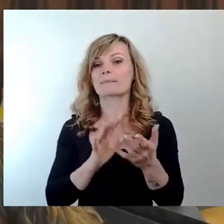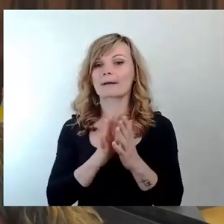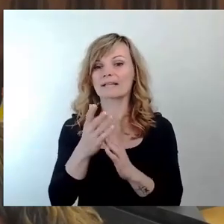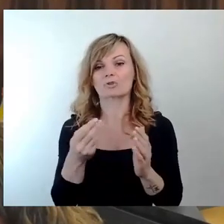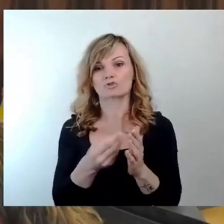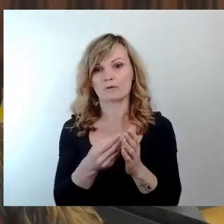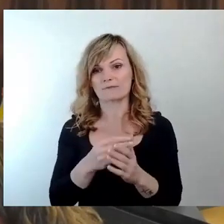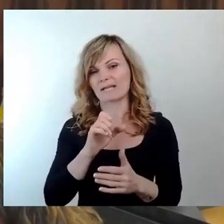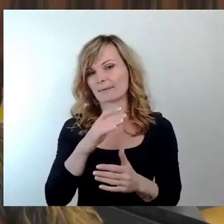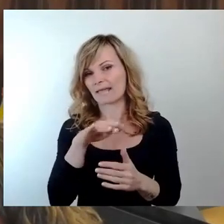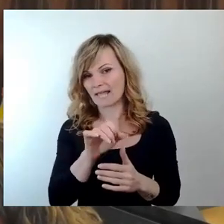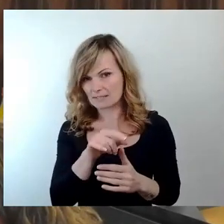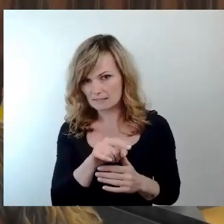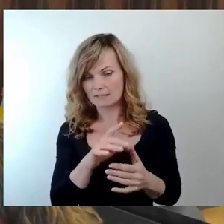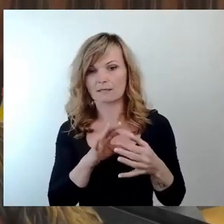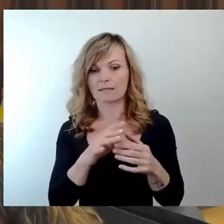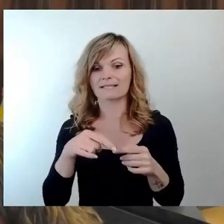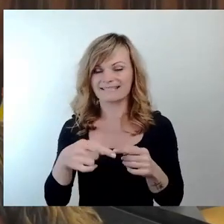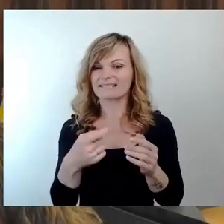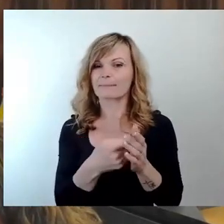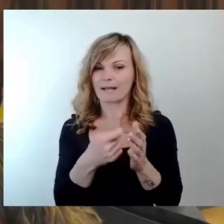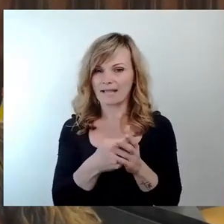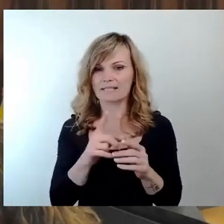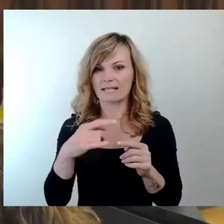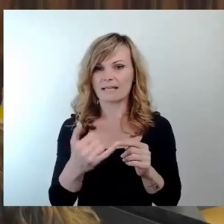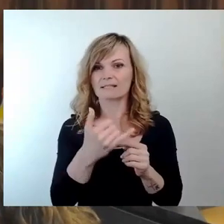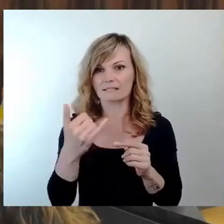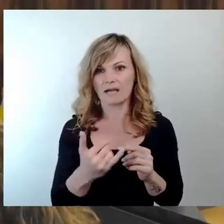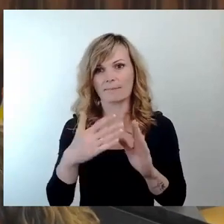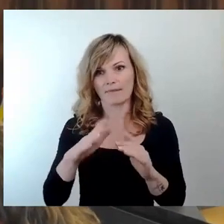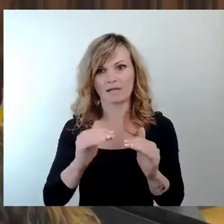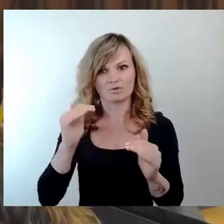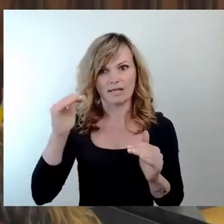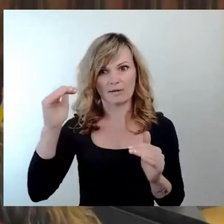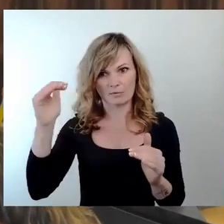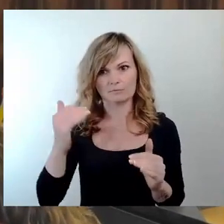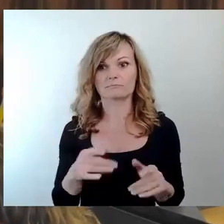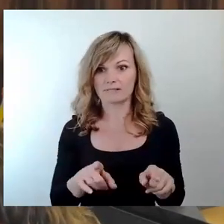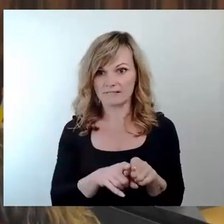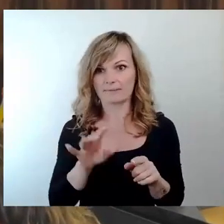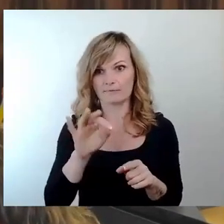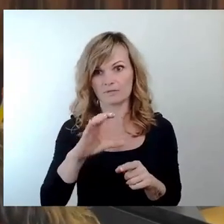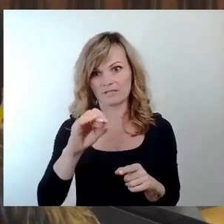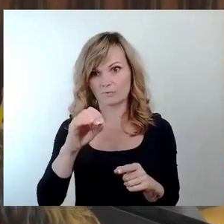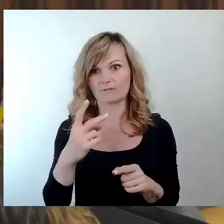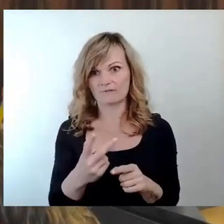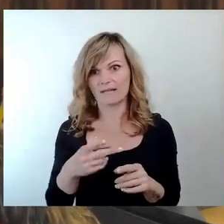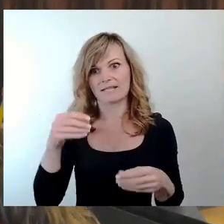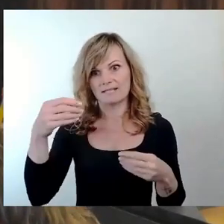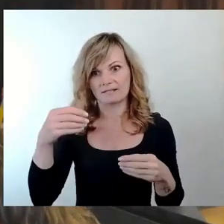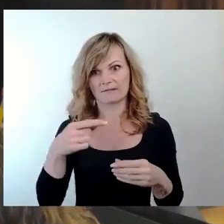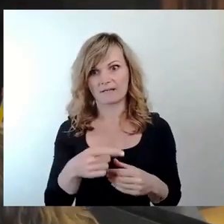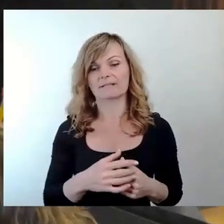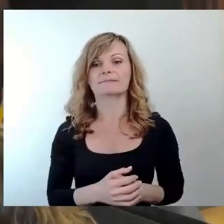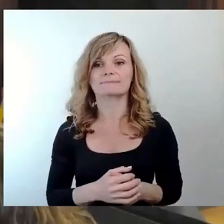in den kommenden Jahren erheblich steigern könnten. Dies gilt ebenso für die CO2-Zertifikate. Das